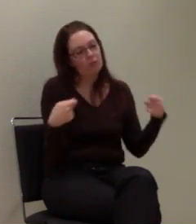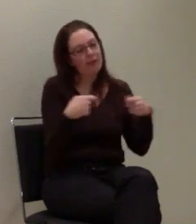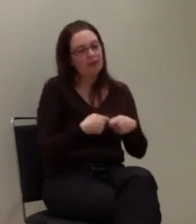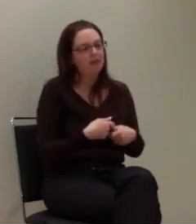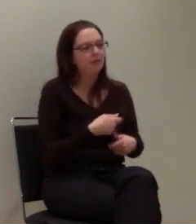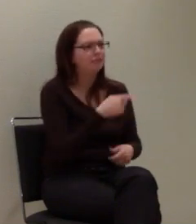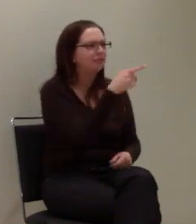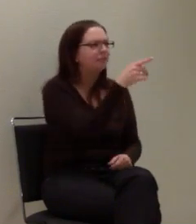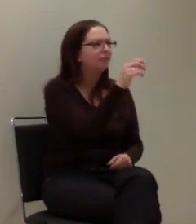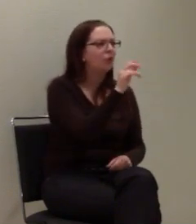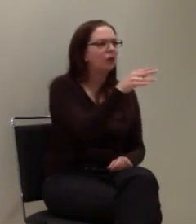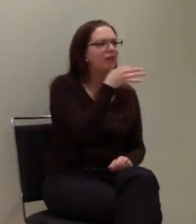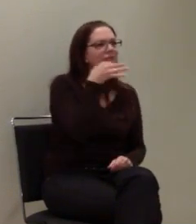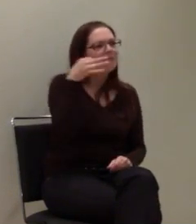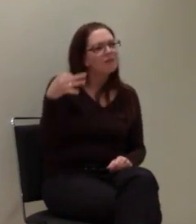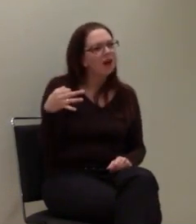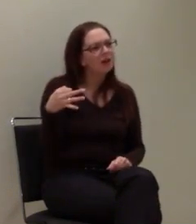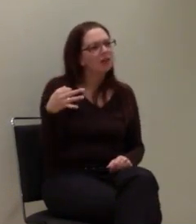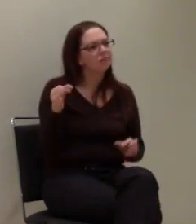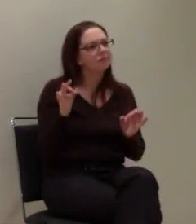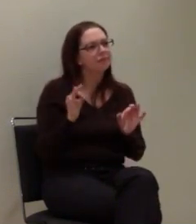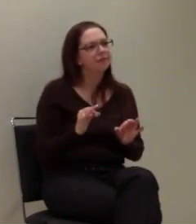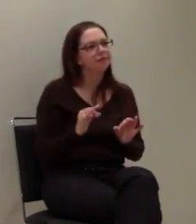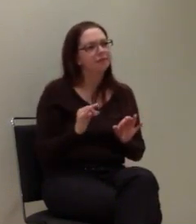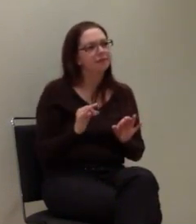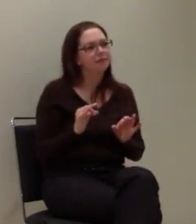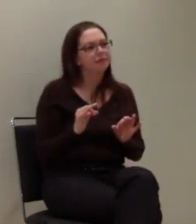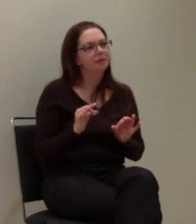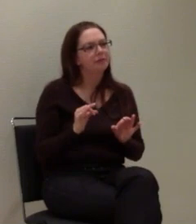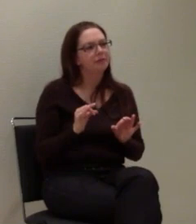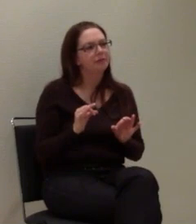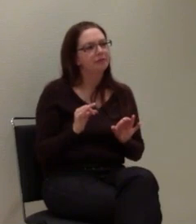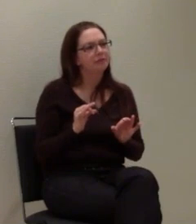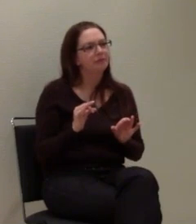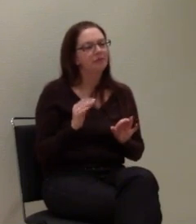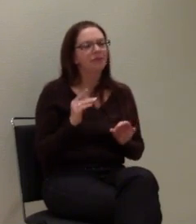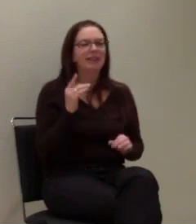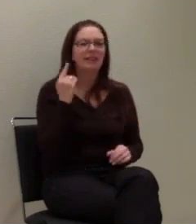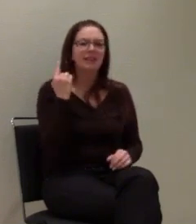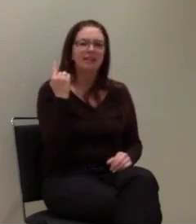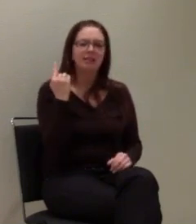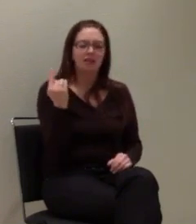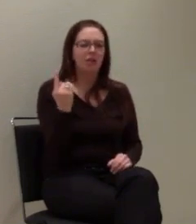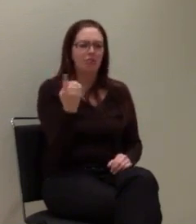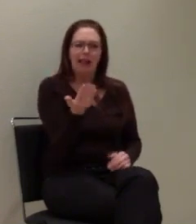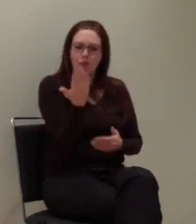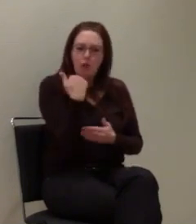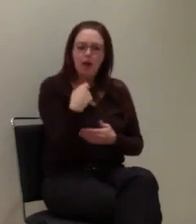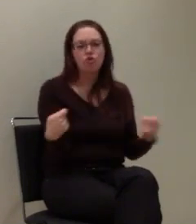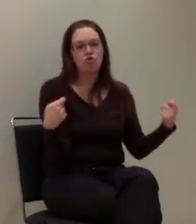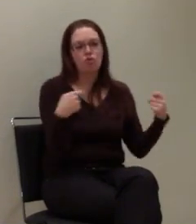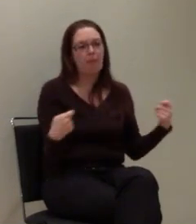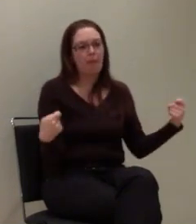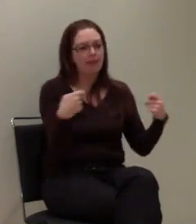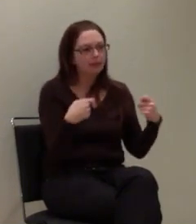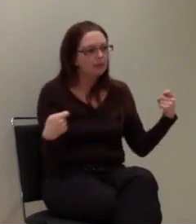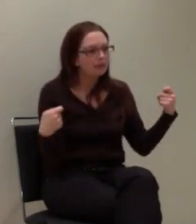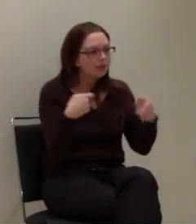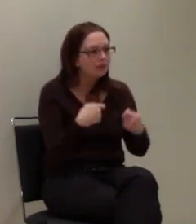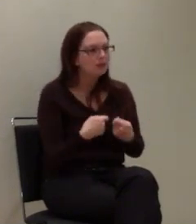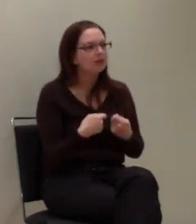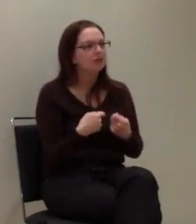Wenn Sie jetzt sagen, Sie werden im Grunde genommen spendenfinanziert und sind im Grunde genommen auf sich selbst